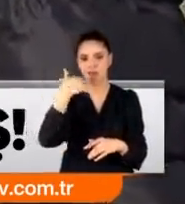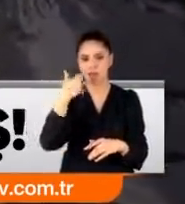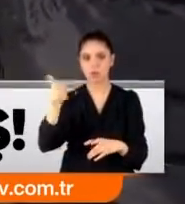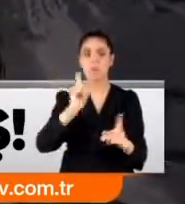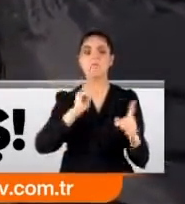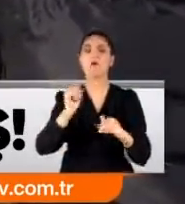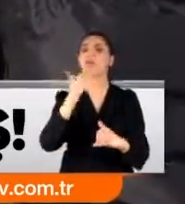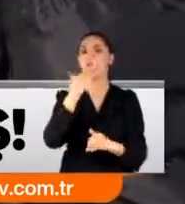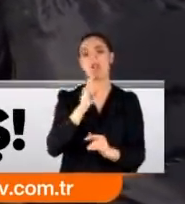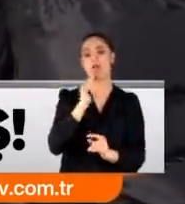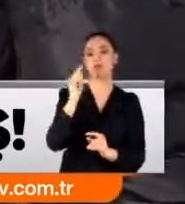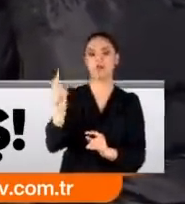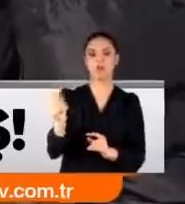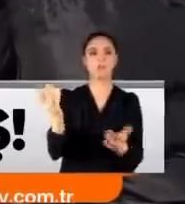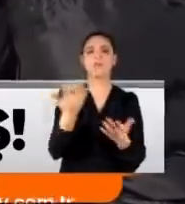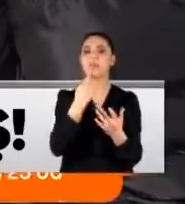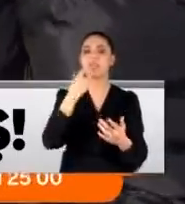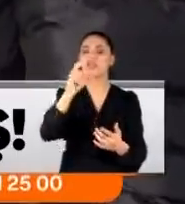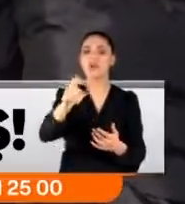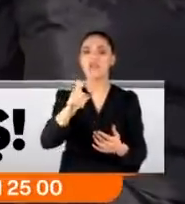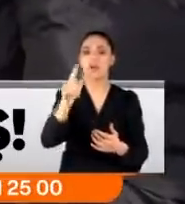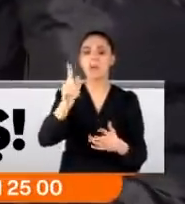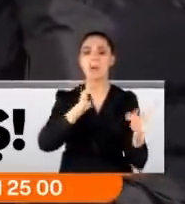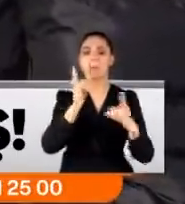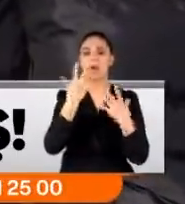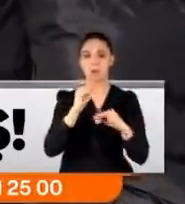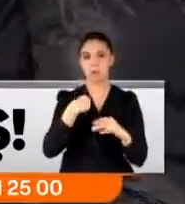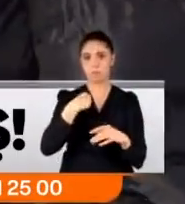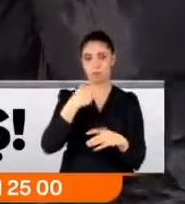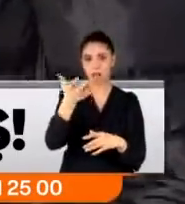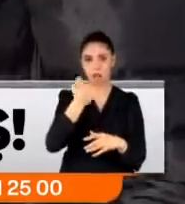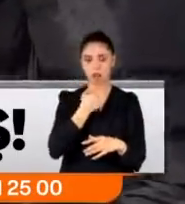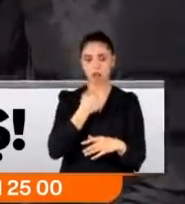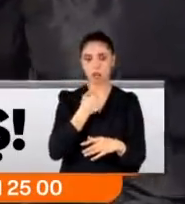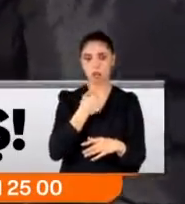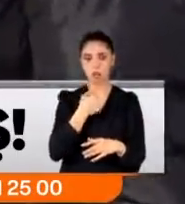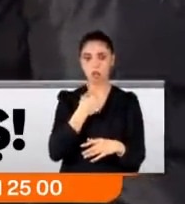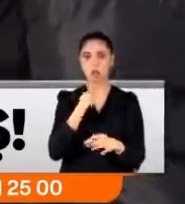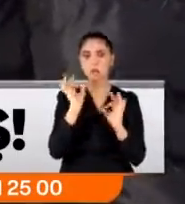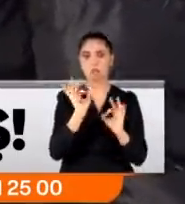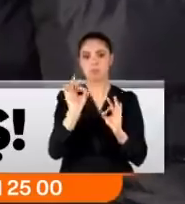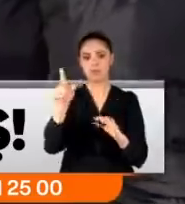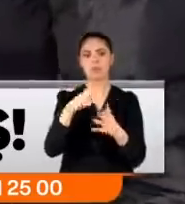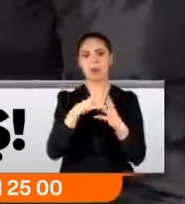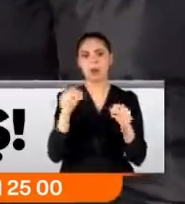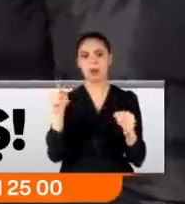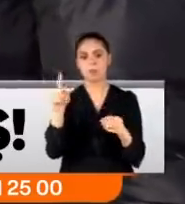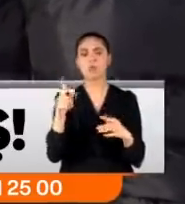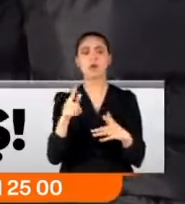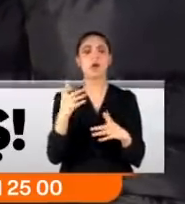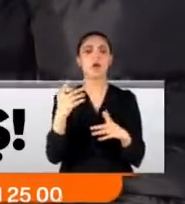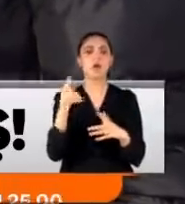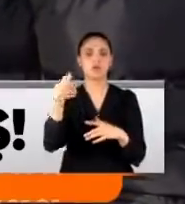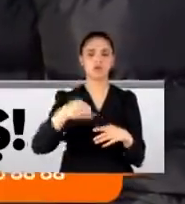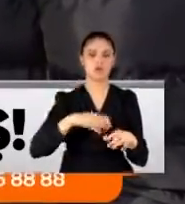Mahkemeyle de uğraşmayalım diyor. Ne derdiniz? Dava açmadan benden para talep ediyor. Muhtemelen kaybedeceksiniz bu davayı.